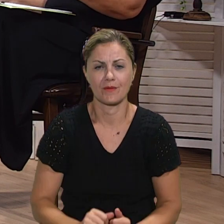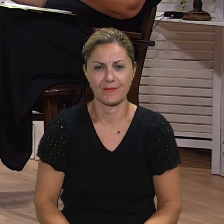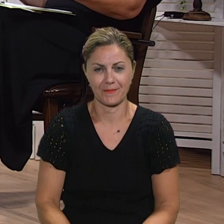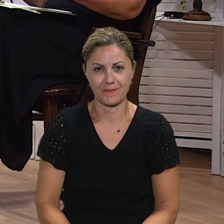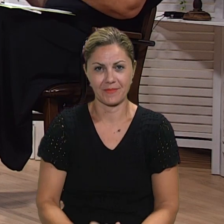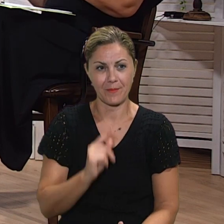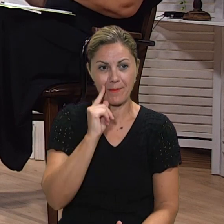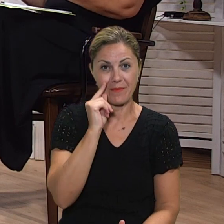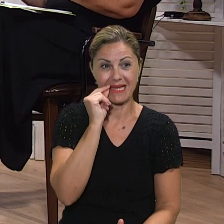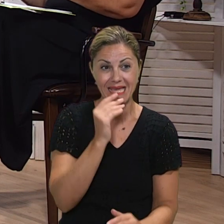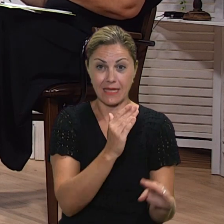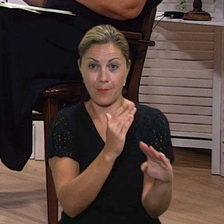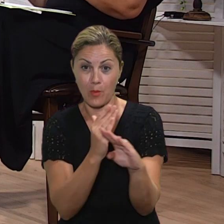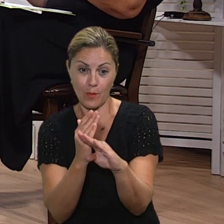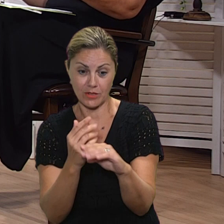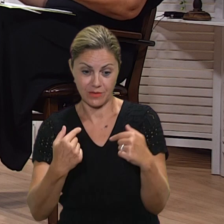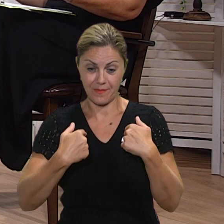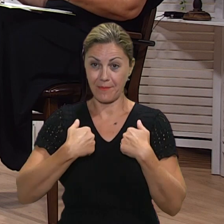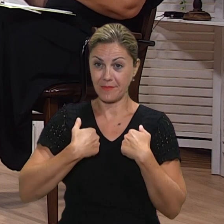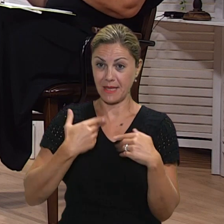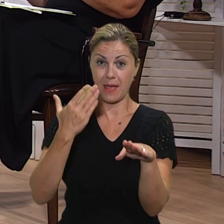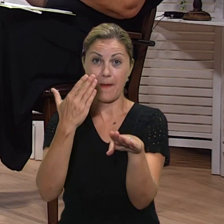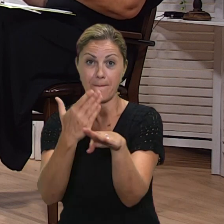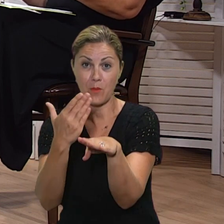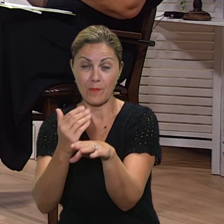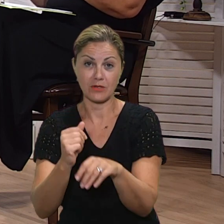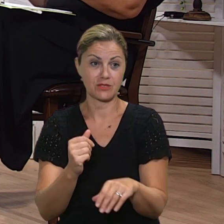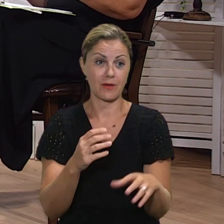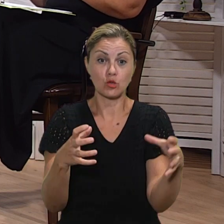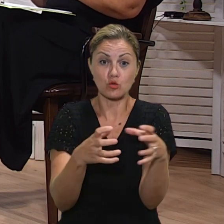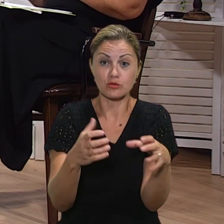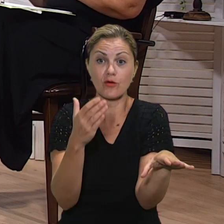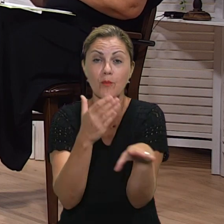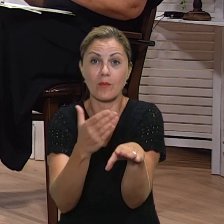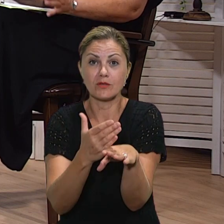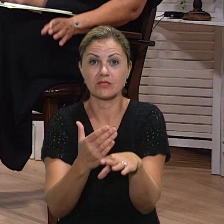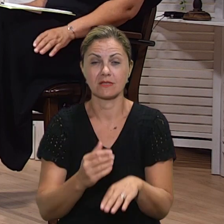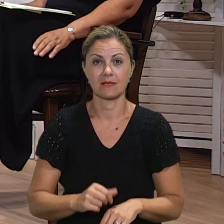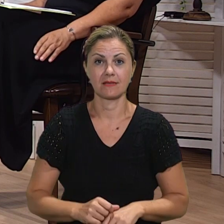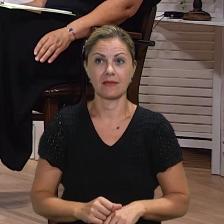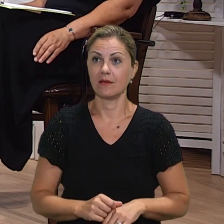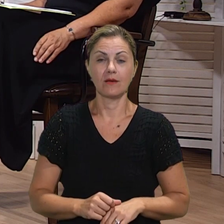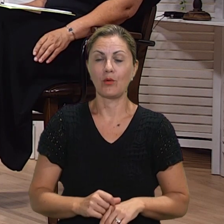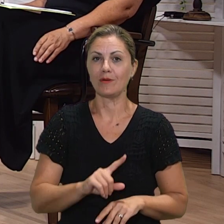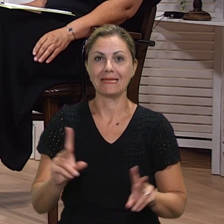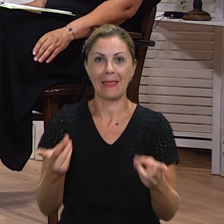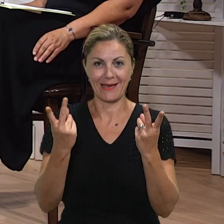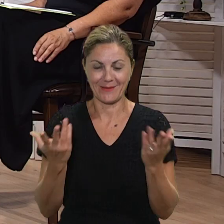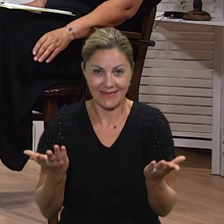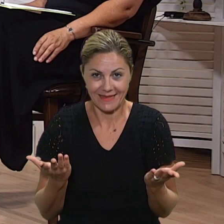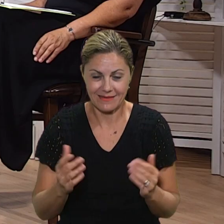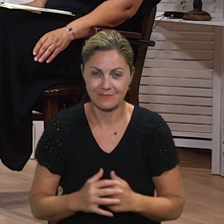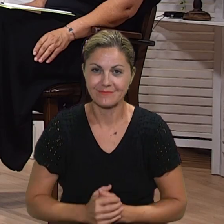ustanova, pa roditelji koji to moraju odraditi, pa društvo, pa spolski kolektiv, pa sve je nešto, pričamo o tome dobrom čovjeku. Kako doći do njega?